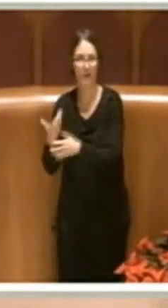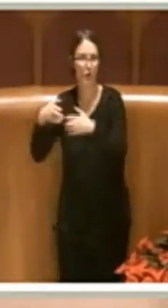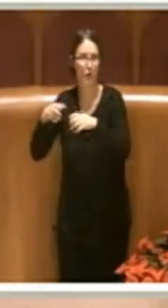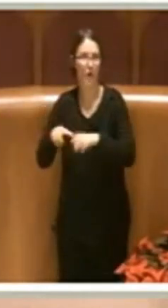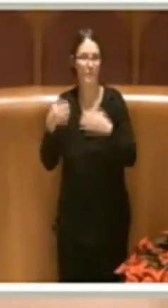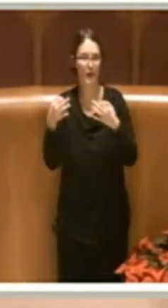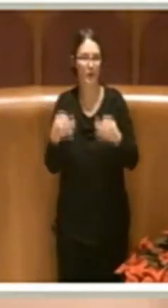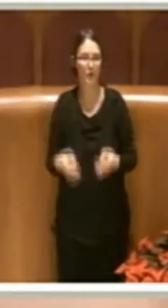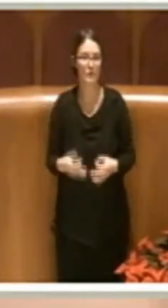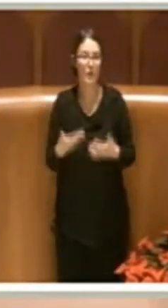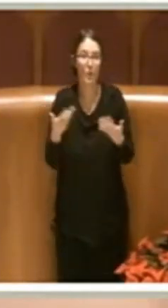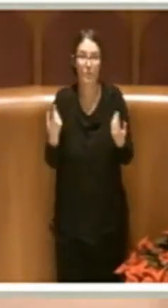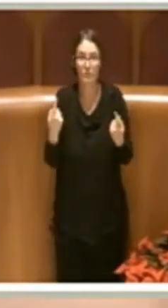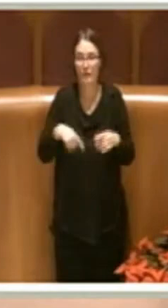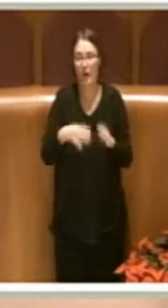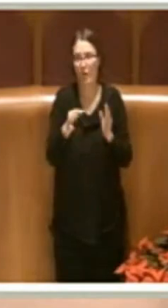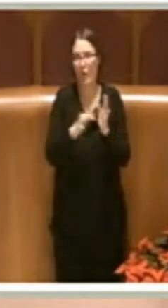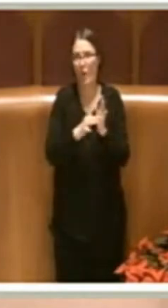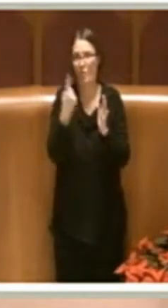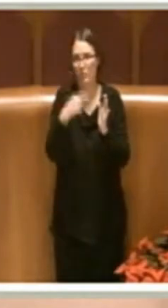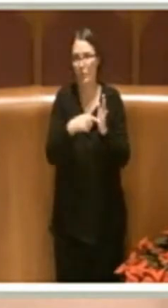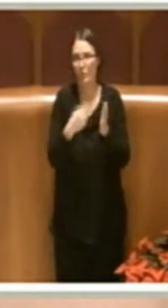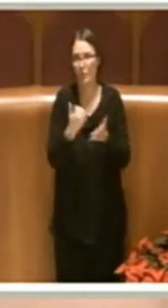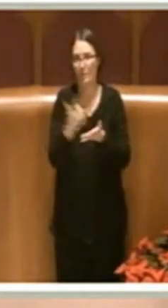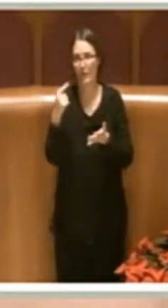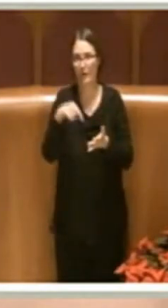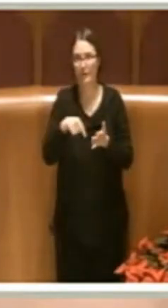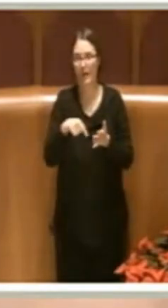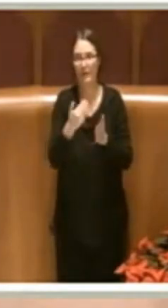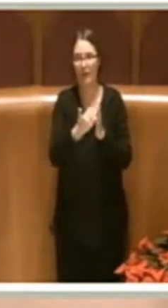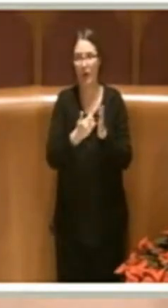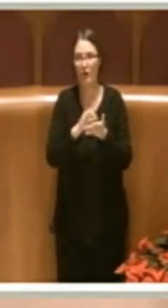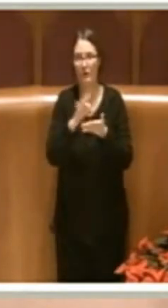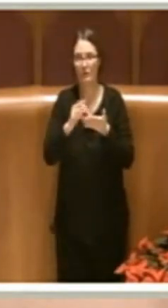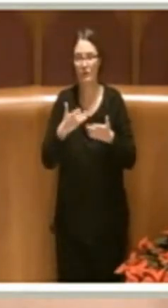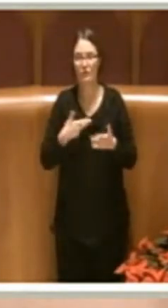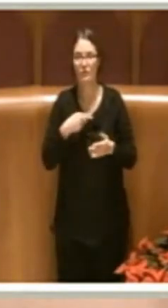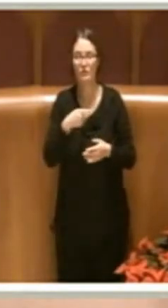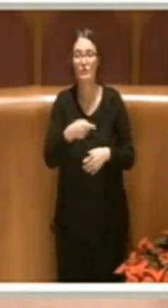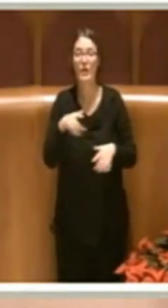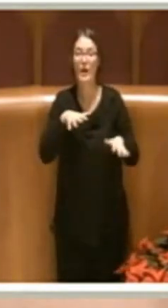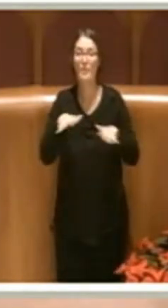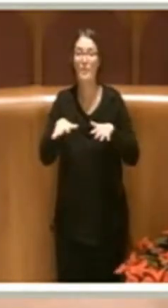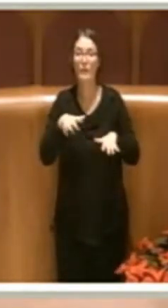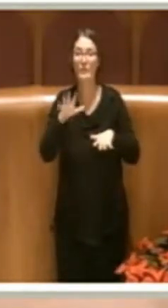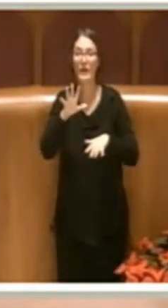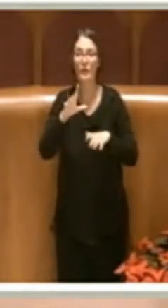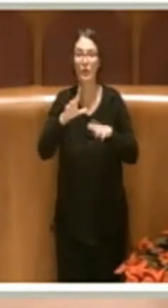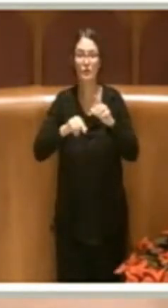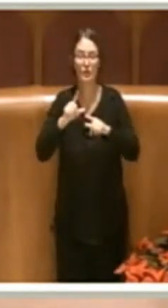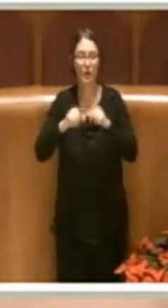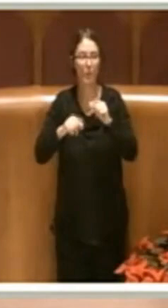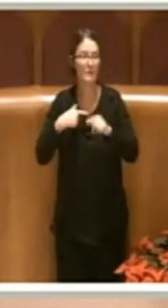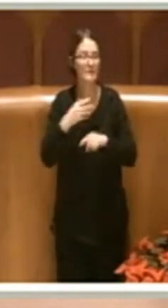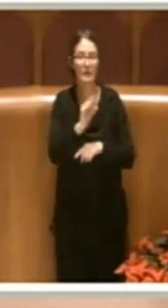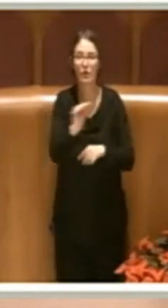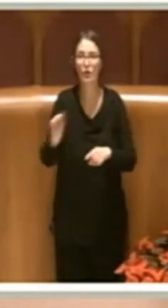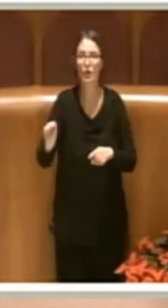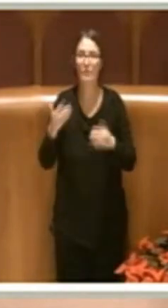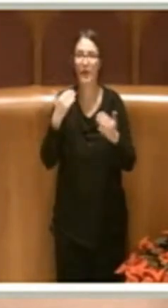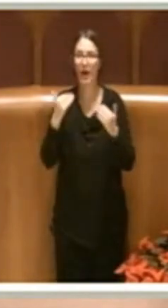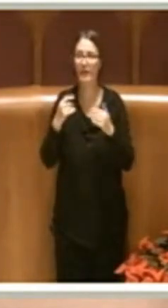sottolineato questo aspetto. Pertanto, il Movimento 5 Stelle chiede a tutta l'Aula di